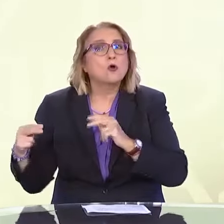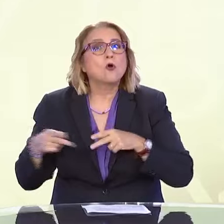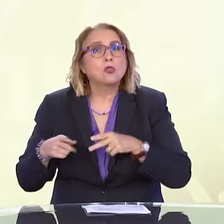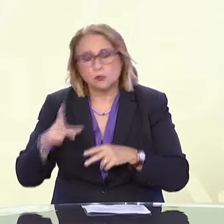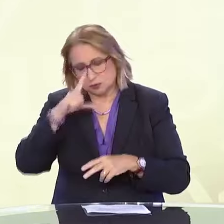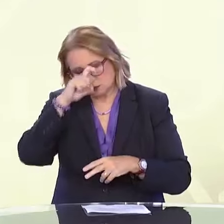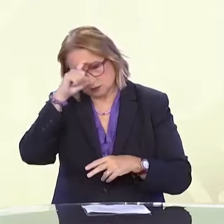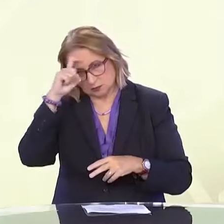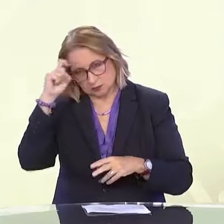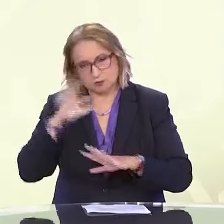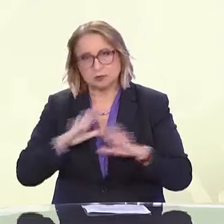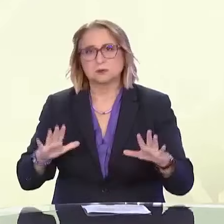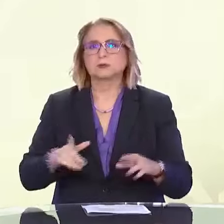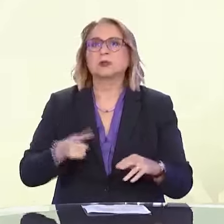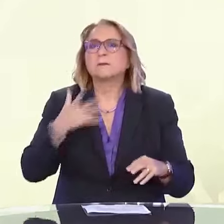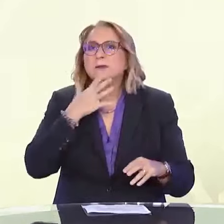για τυφλούς και βλέποντες.